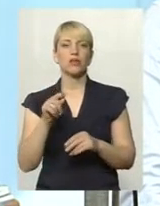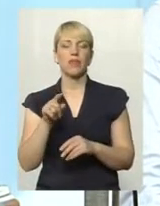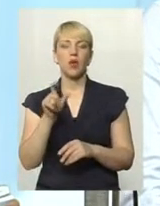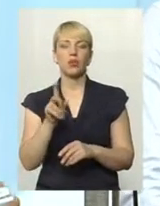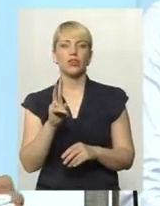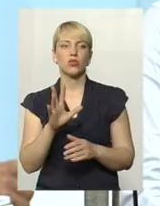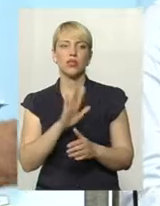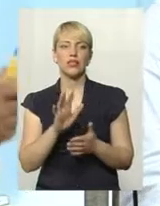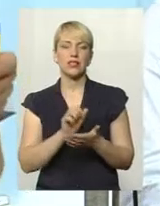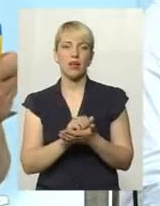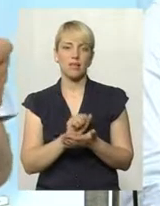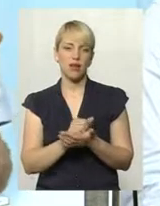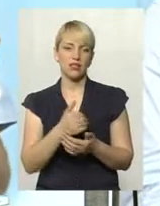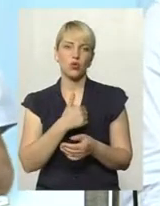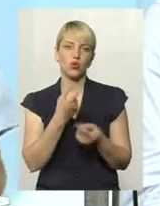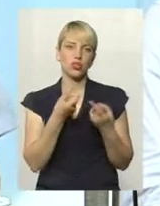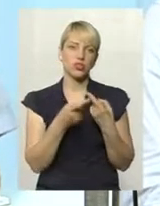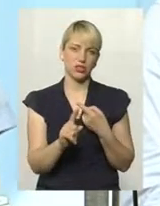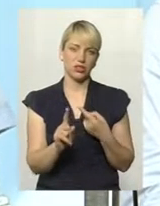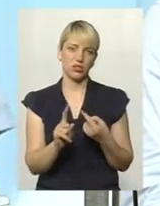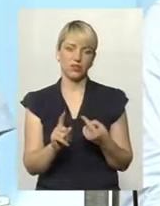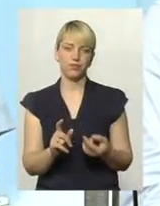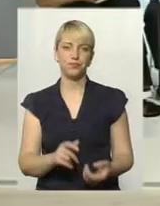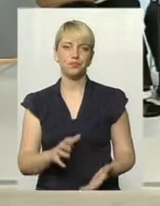вона хоче якісь інші десь собі війти.